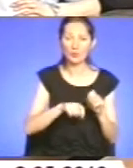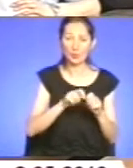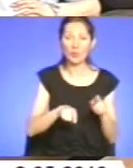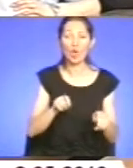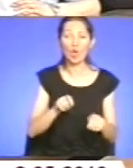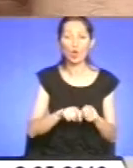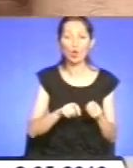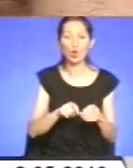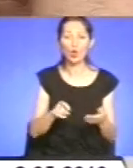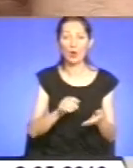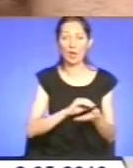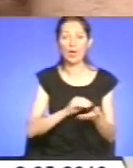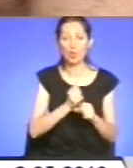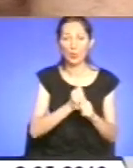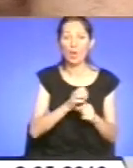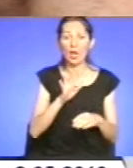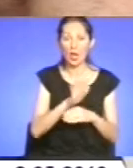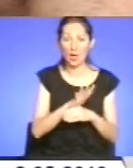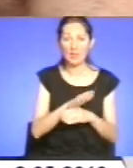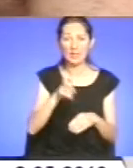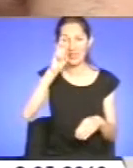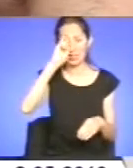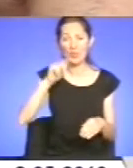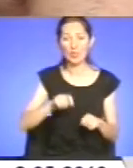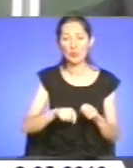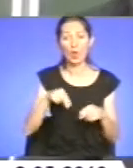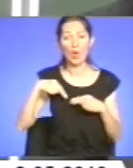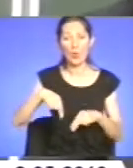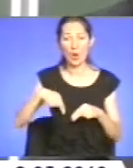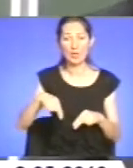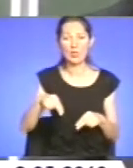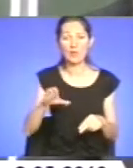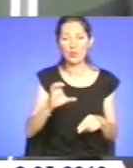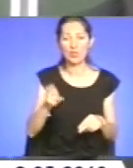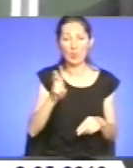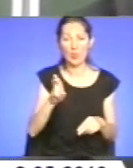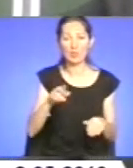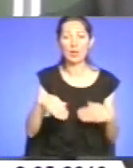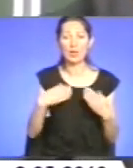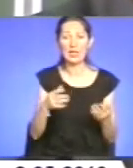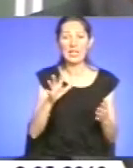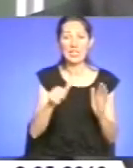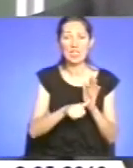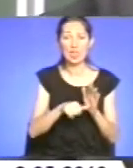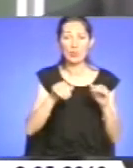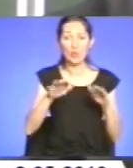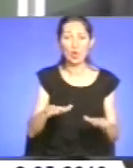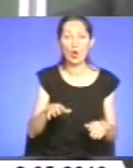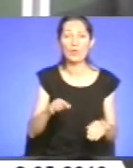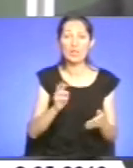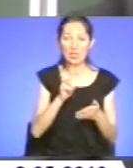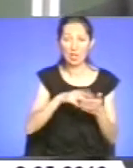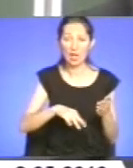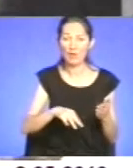внесених приписів, державні інспектори праці в січні-березні винесли 6 постанов про накладання штрафів за невиконання вимог